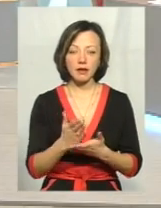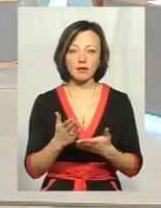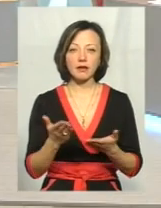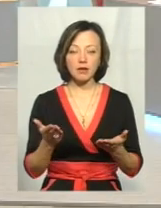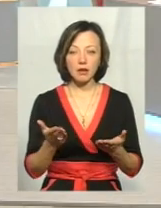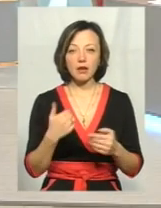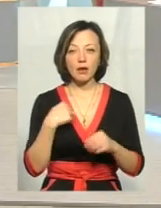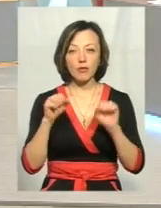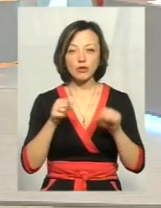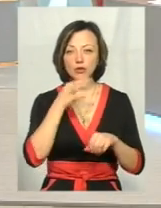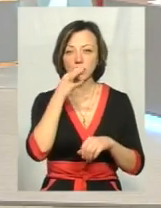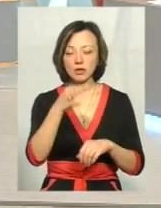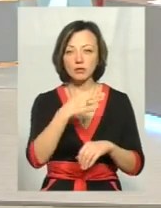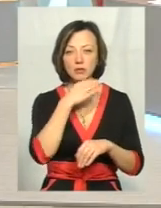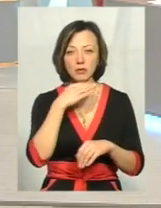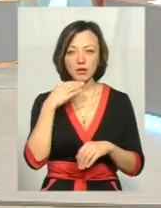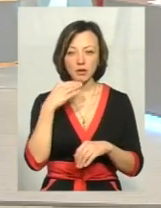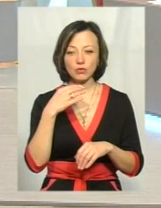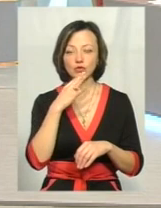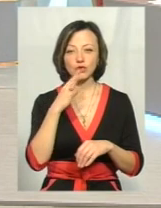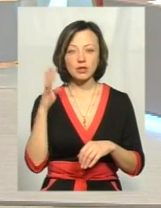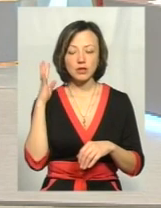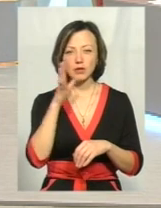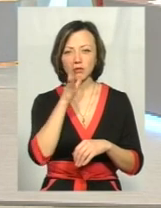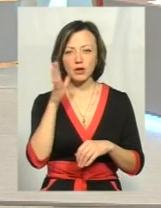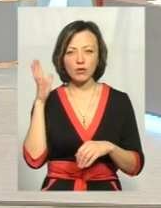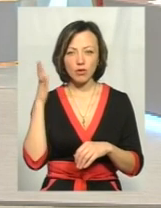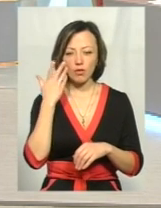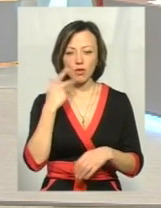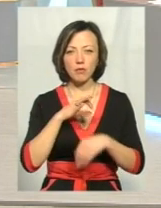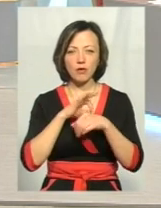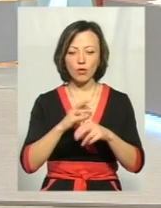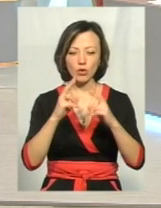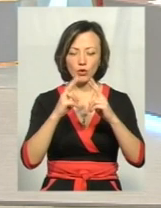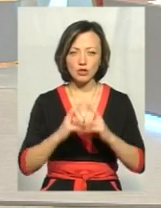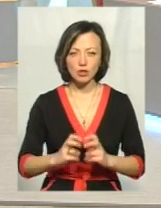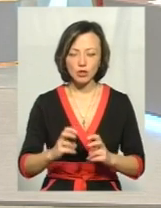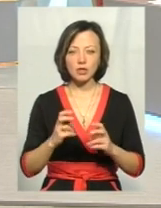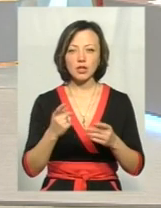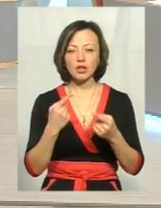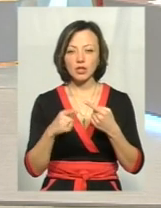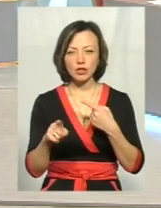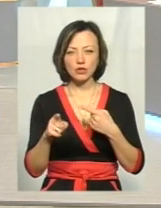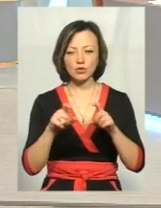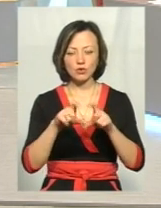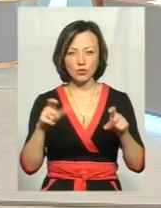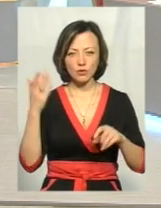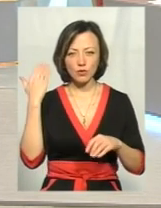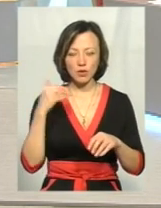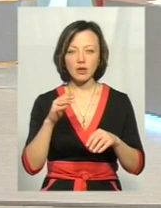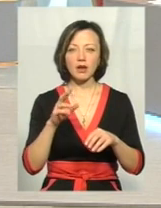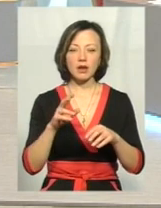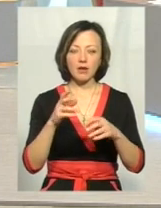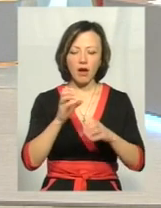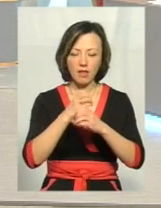І можу сказати, що роками, 4-5 років назад, коли ми проводили дослідження ще іншою структурою, проводили аналіз